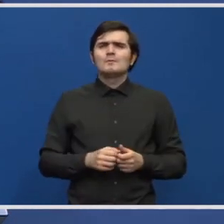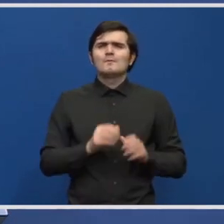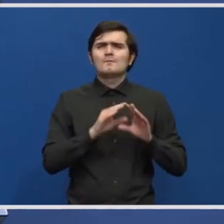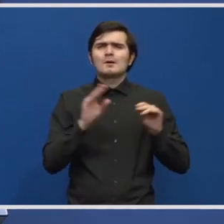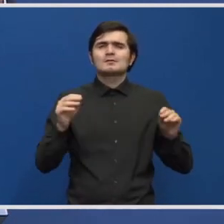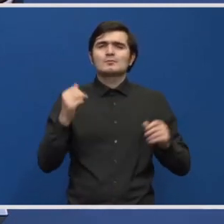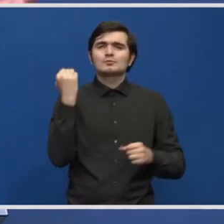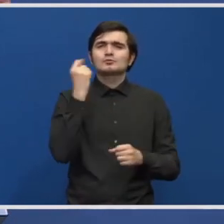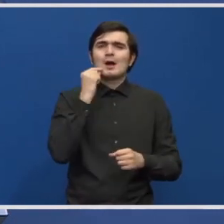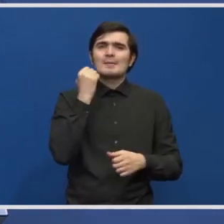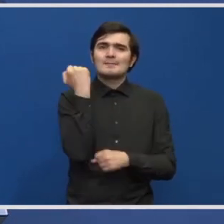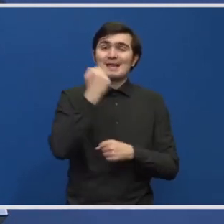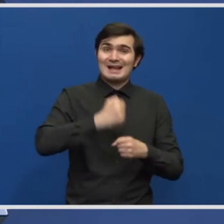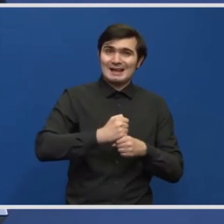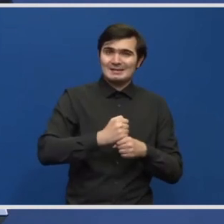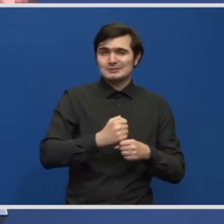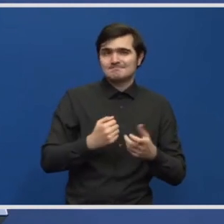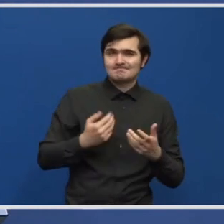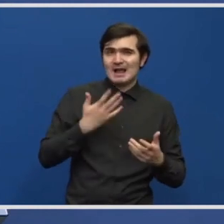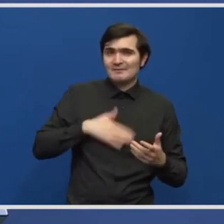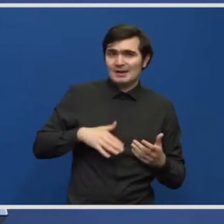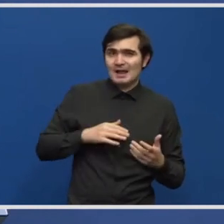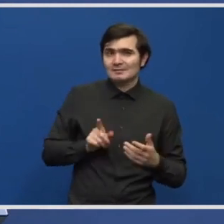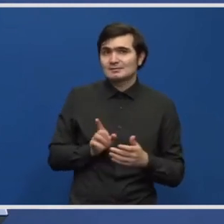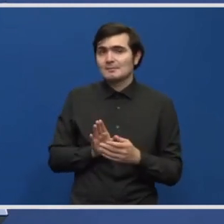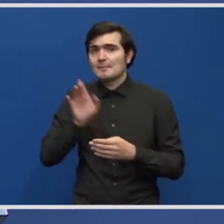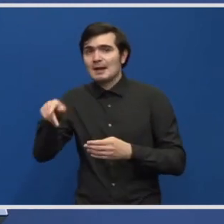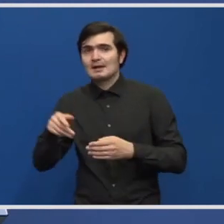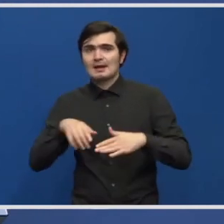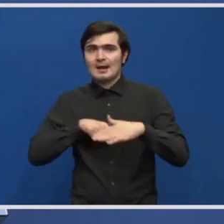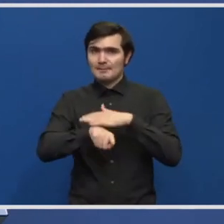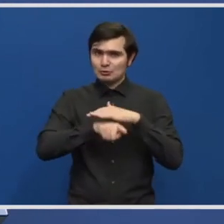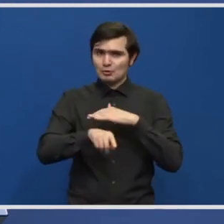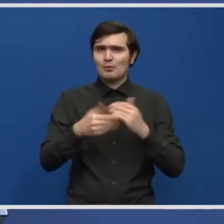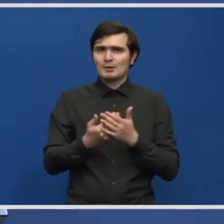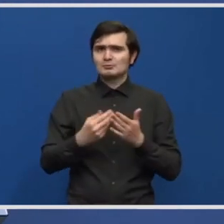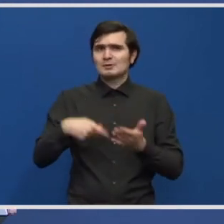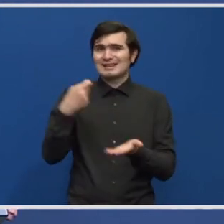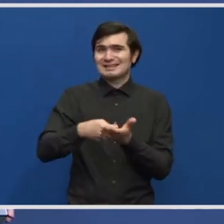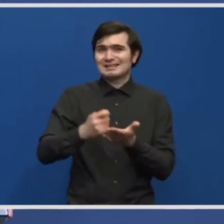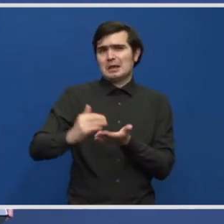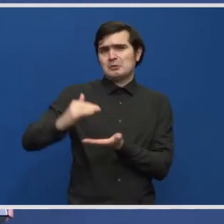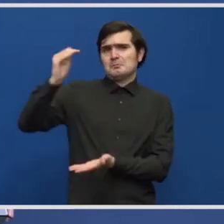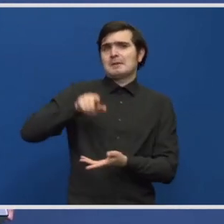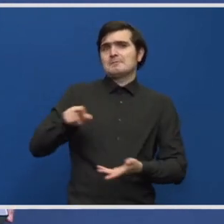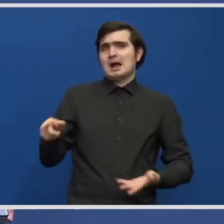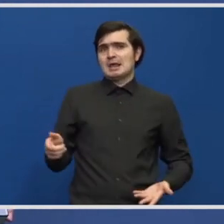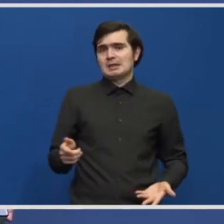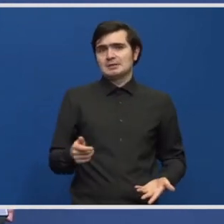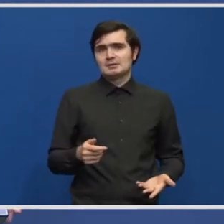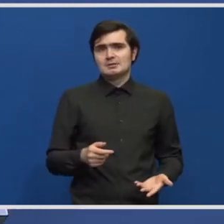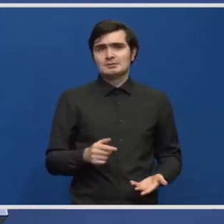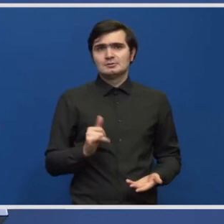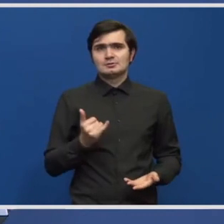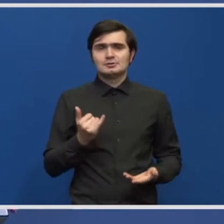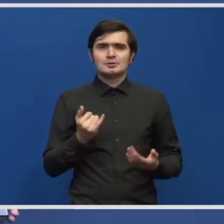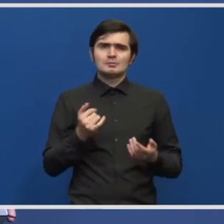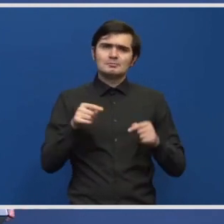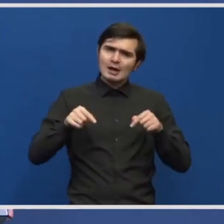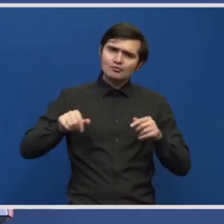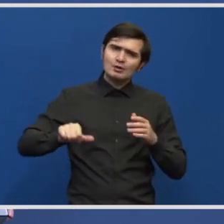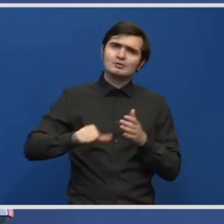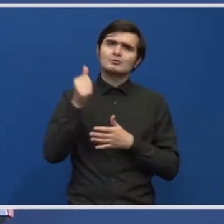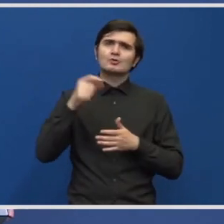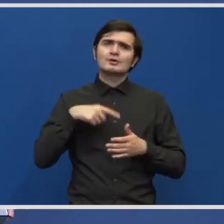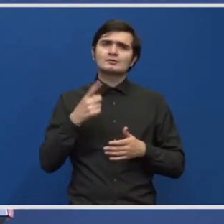se bat, ca să zic așa, pe locurile disponibile la Metro-Rex pentru că sunt salariile mai mari și aici iarăși e un